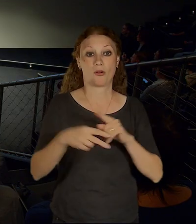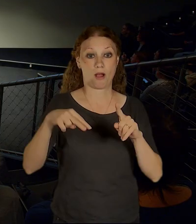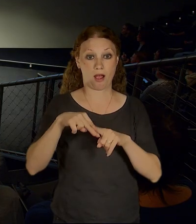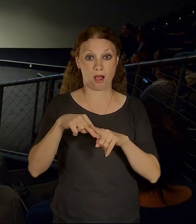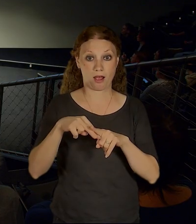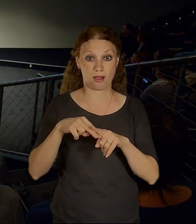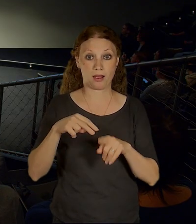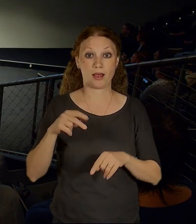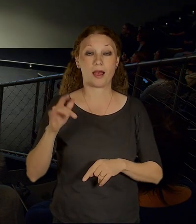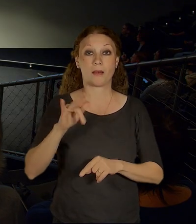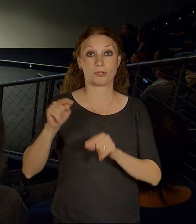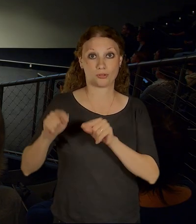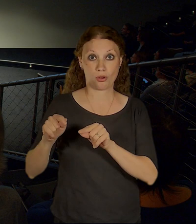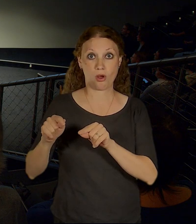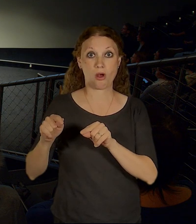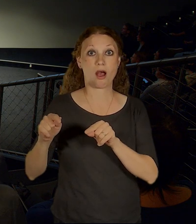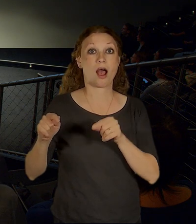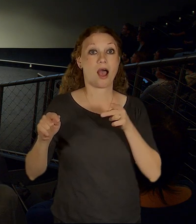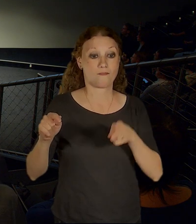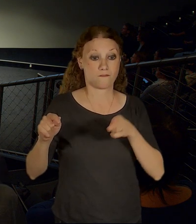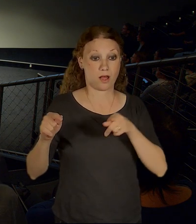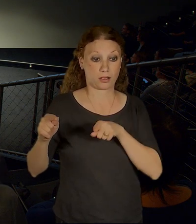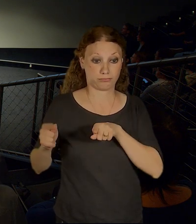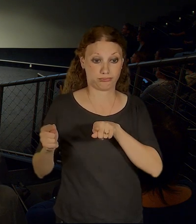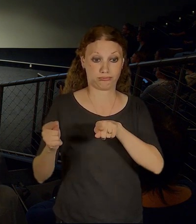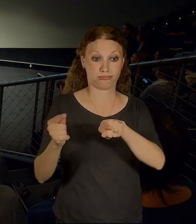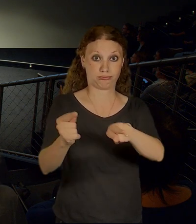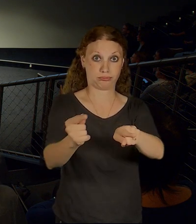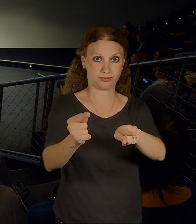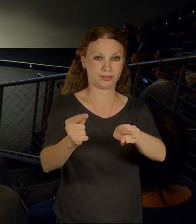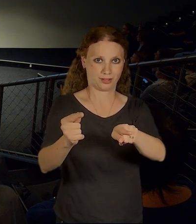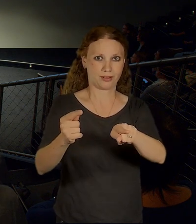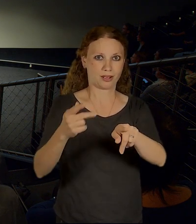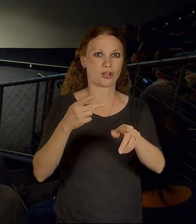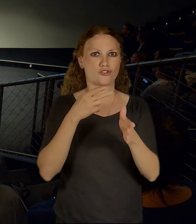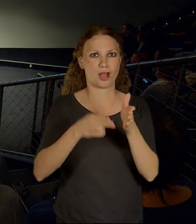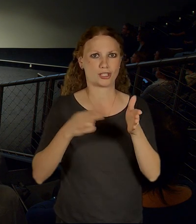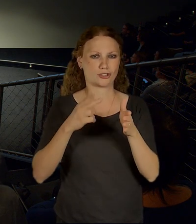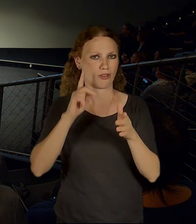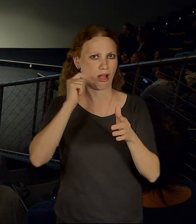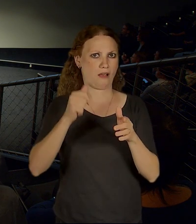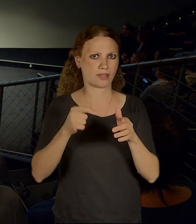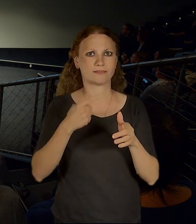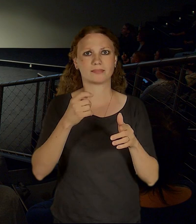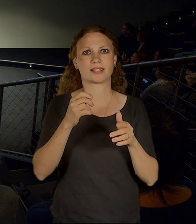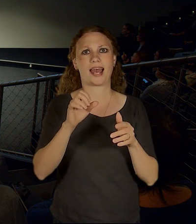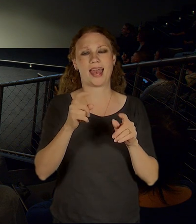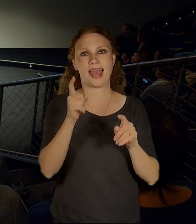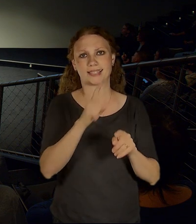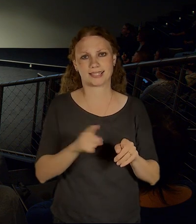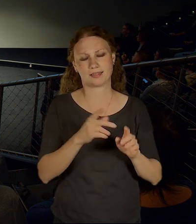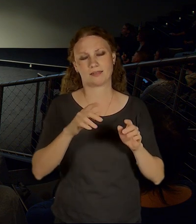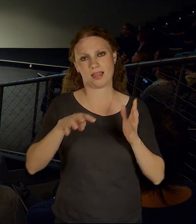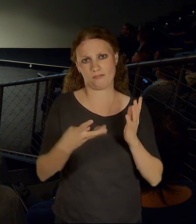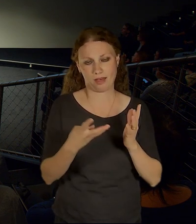vede úplně paralelně s dnes vlastně velmi důležitou železniční radiálou, linkou S9. A